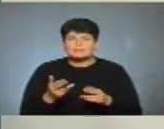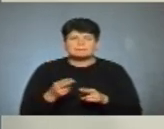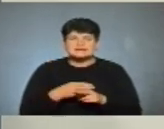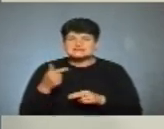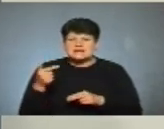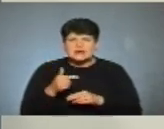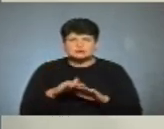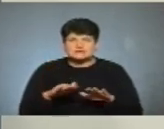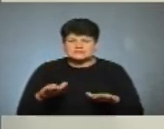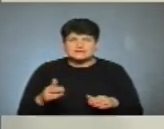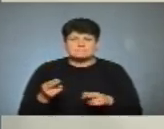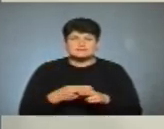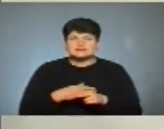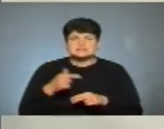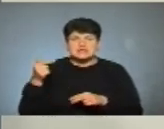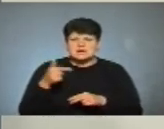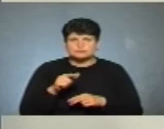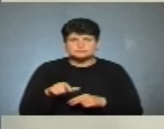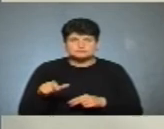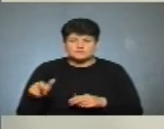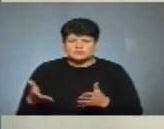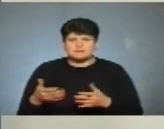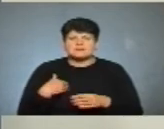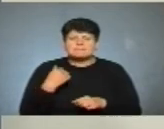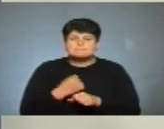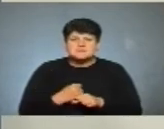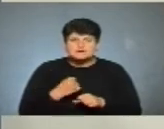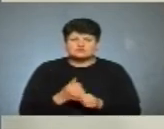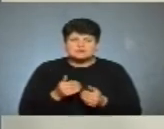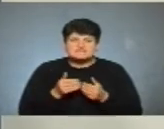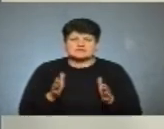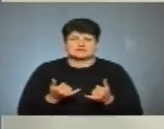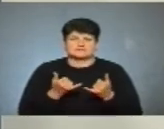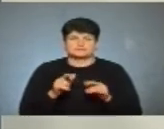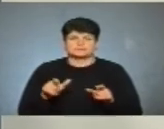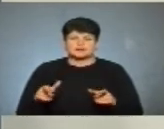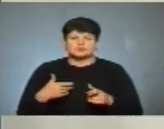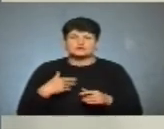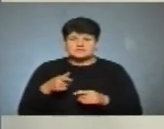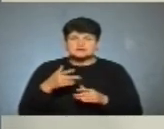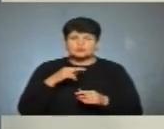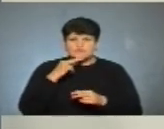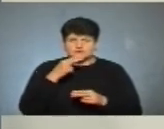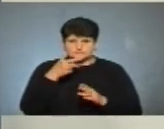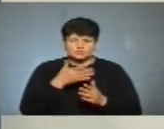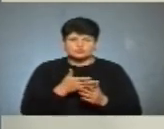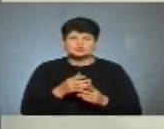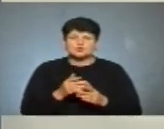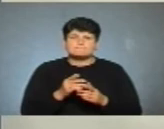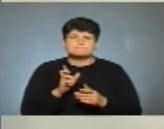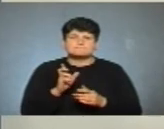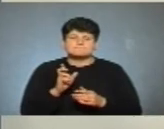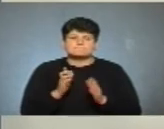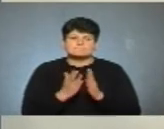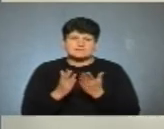дітей, без грамотних громадян, що ми працюємо відкриті для громади. Тому, мабуть, ви звернули вагу, що бібліофест в нас